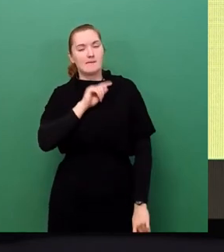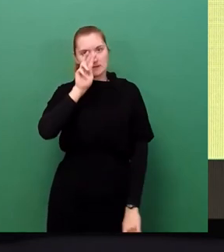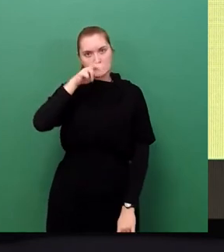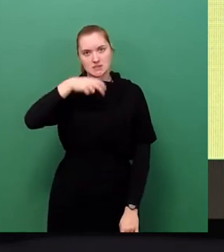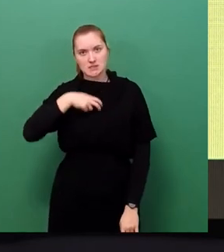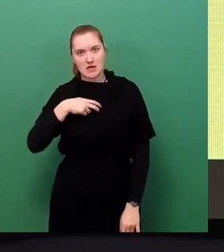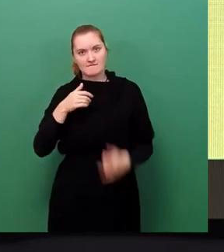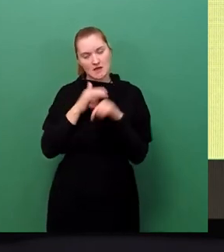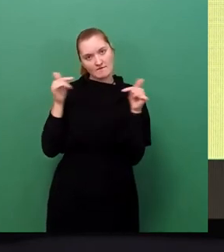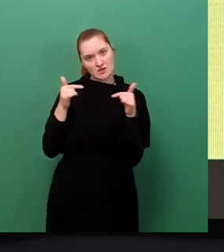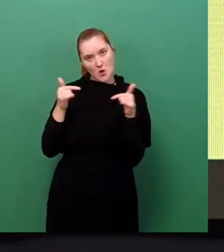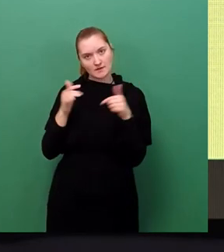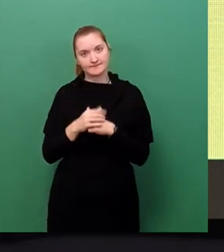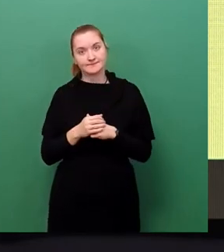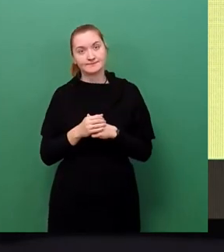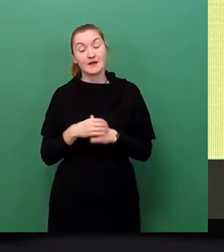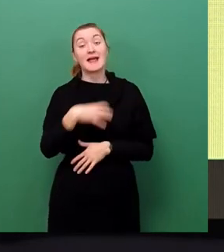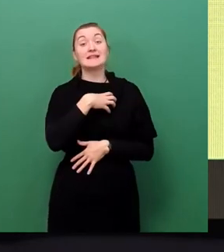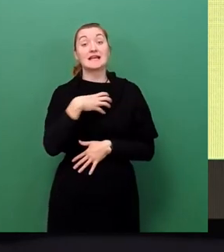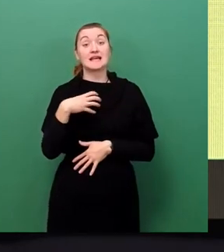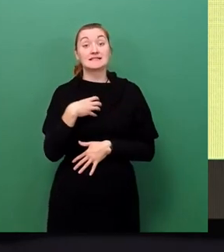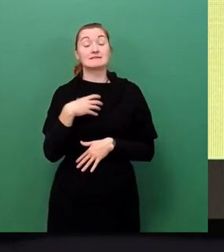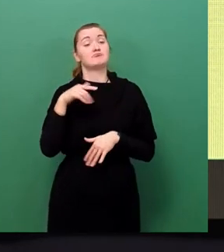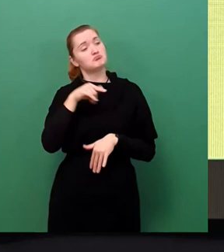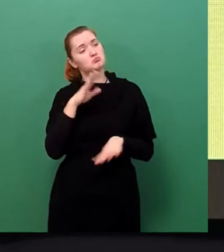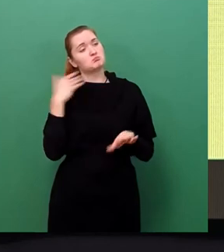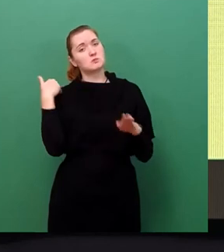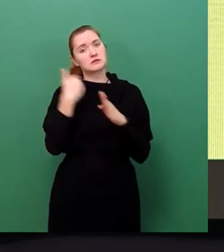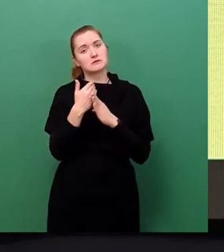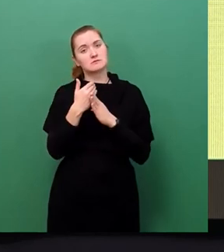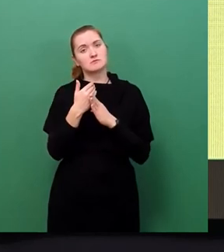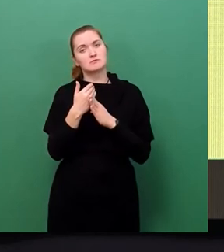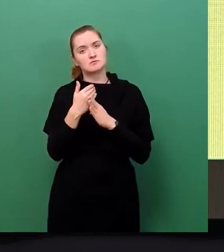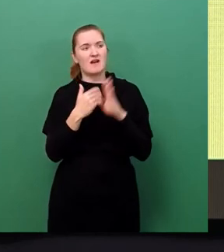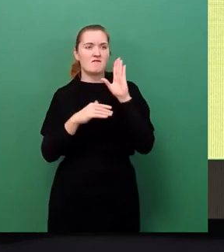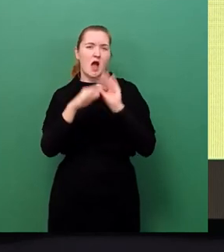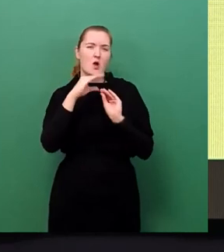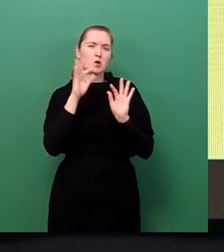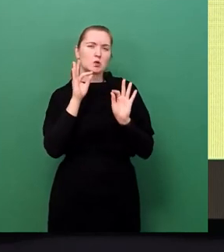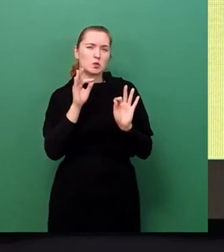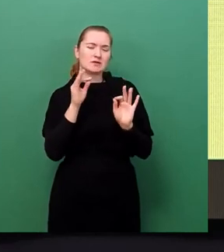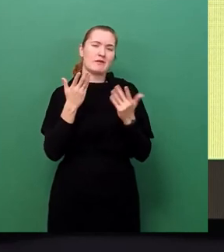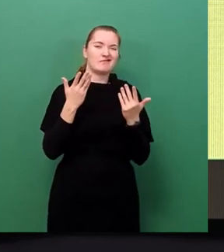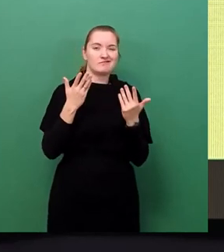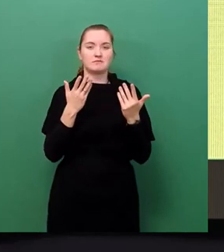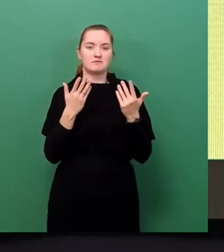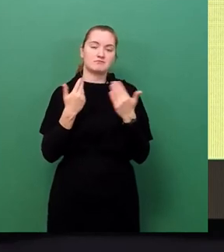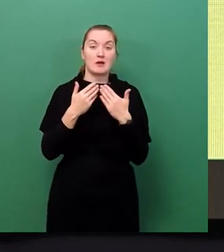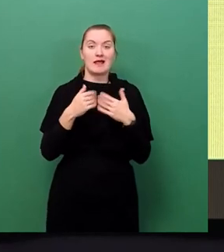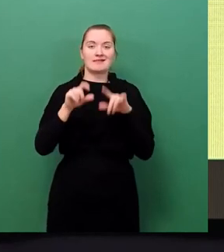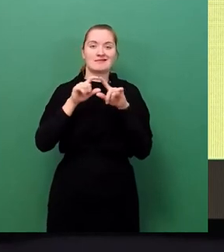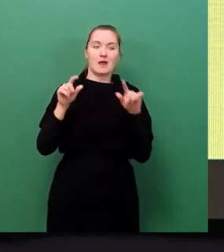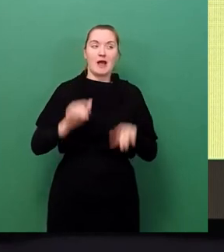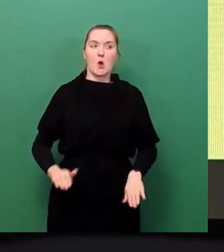Wir haben in Dresden eine recht gute Erfahrung oder auch leidvolle Erfahrung beim Thema mit Hochwassern und ich glaube, unter